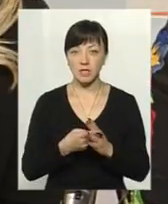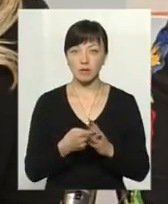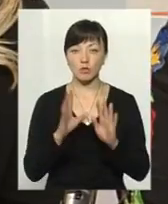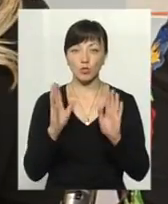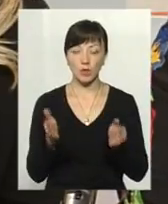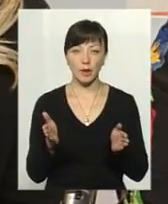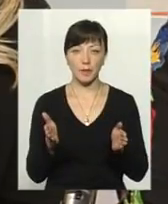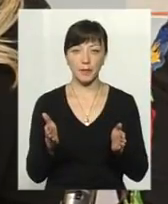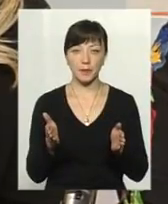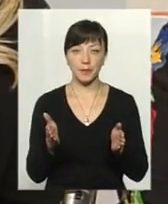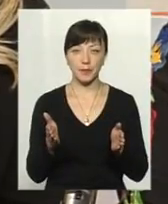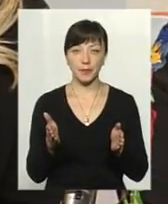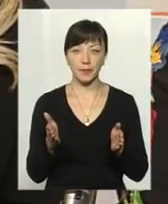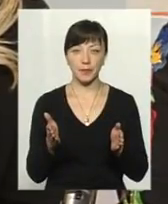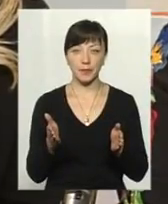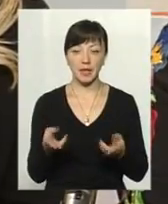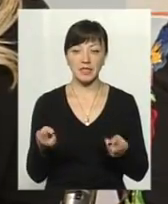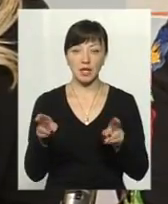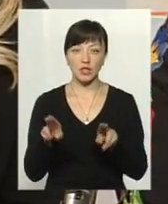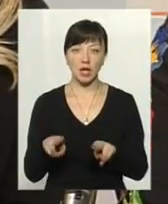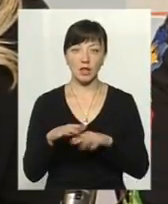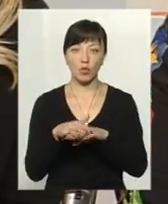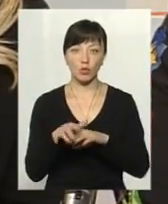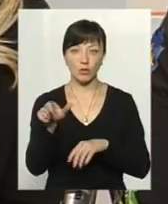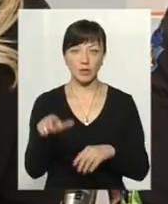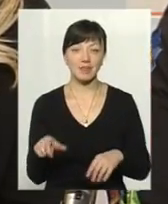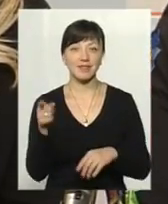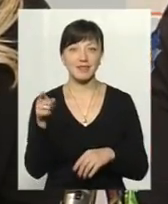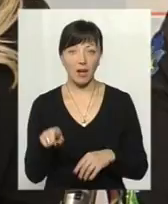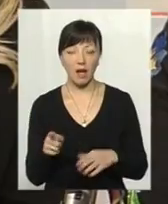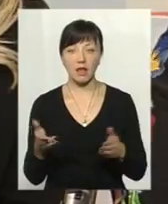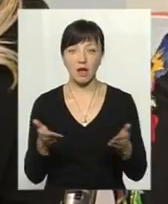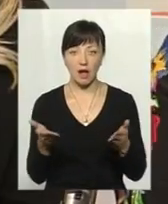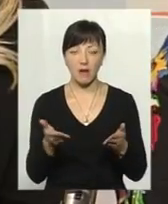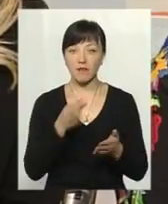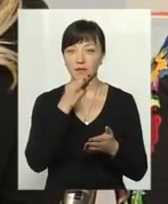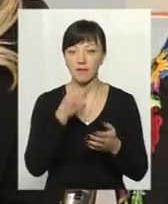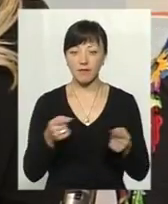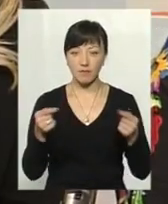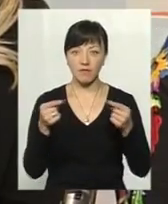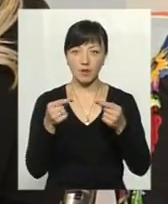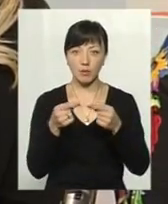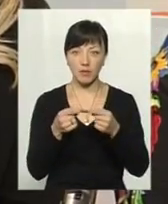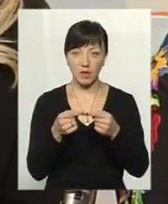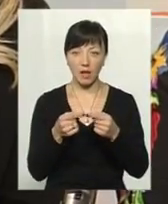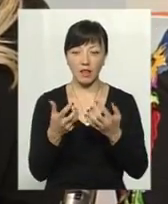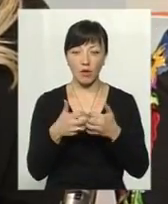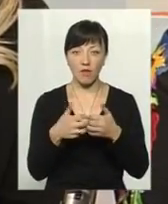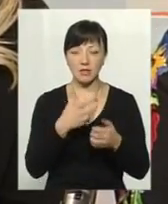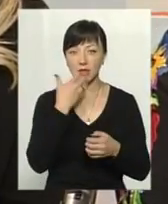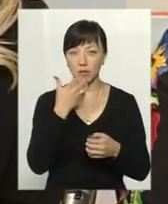залишатись на рахунку споживача та, яка відповідає нарахуванням за тепло.